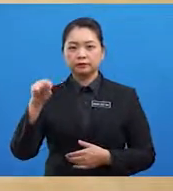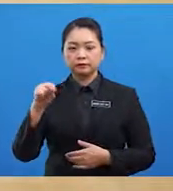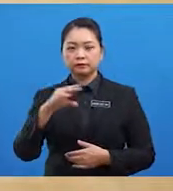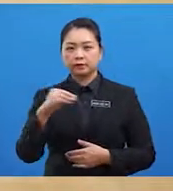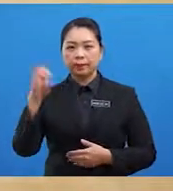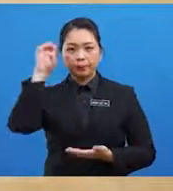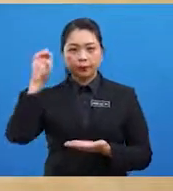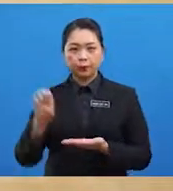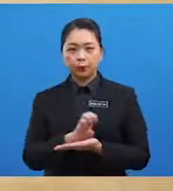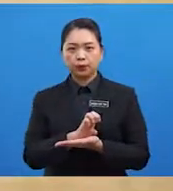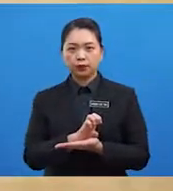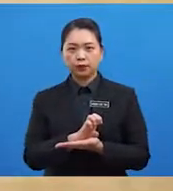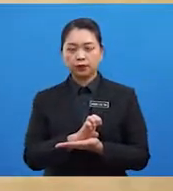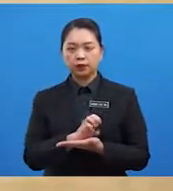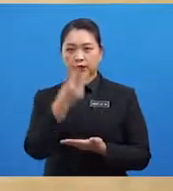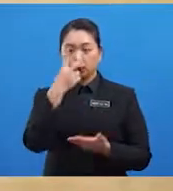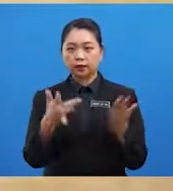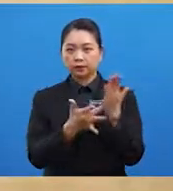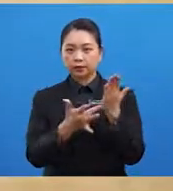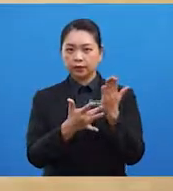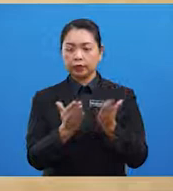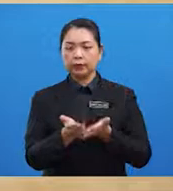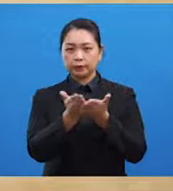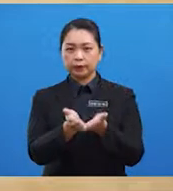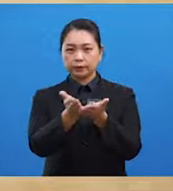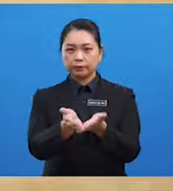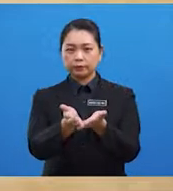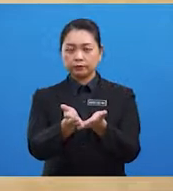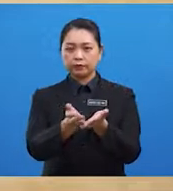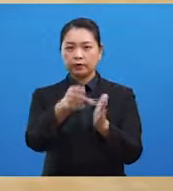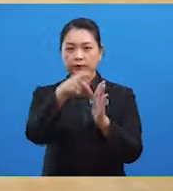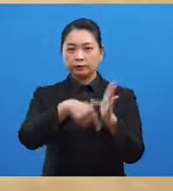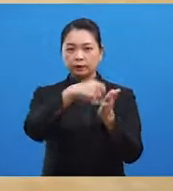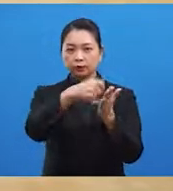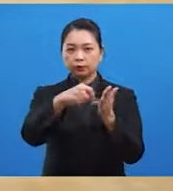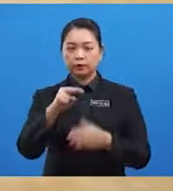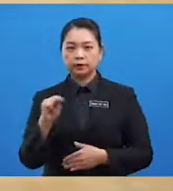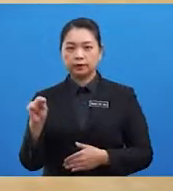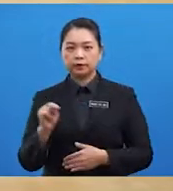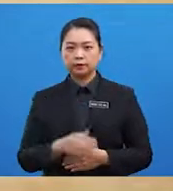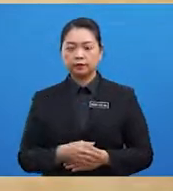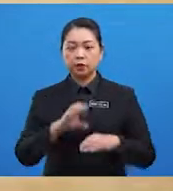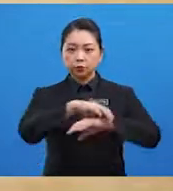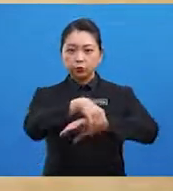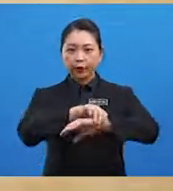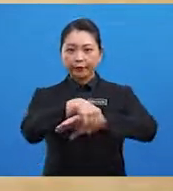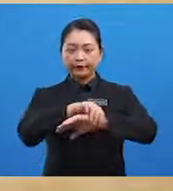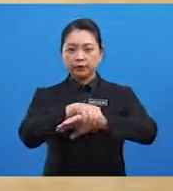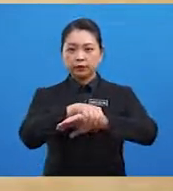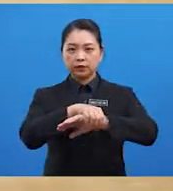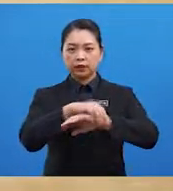Iaitu teknologi pelayaran, penulisan, geografi,